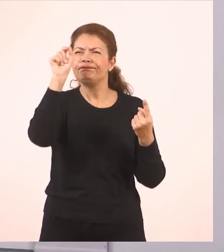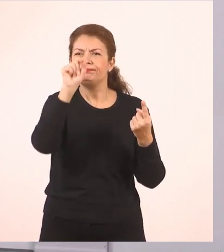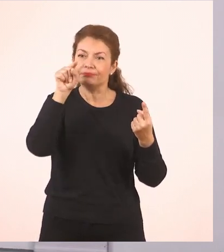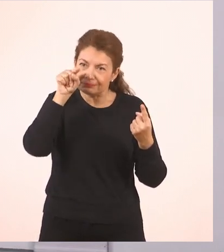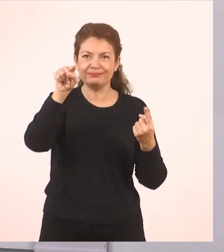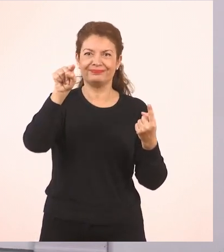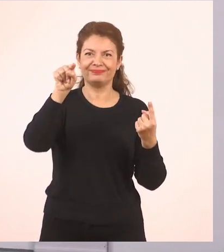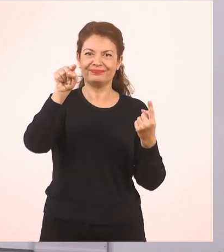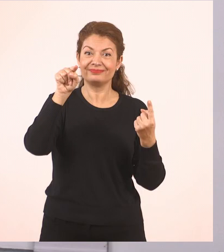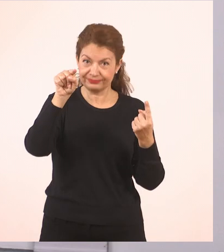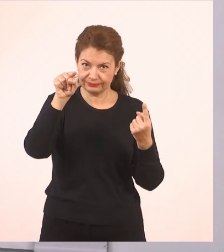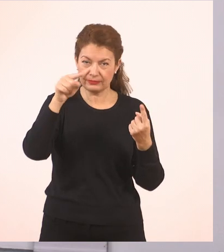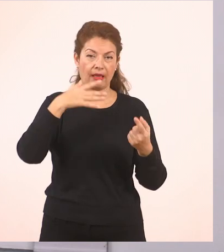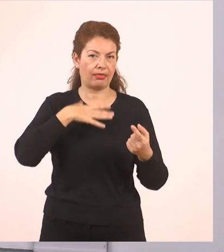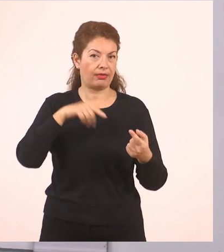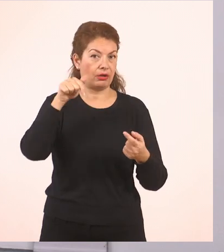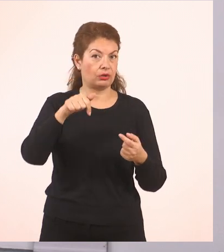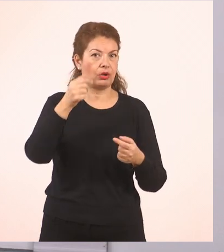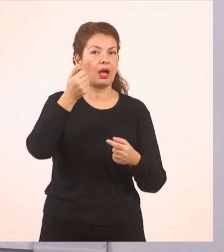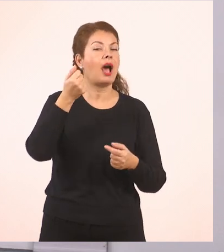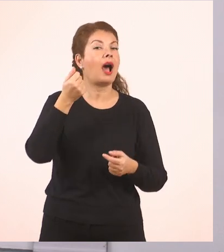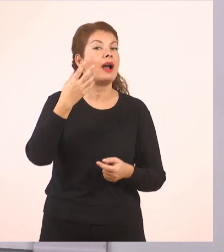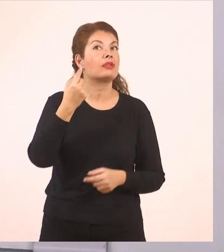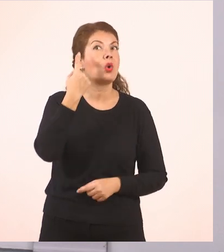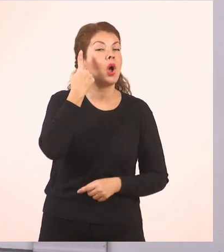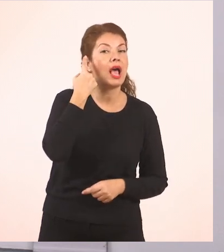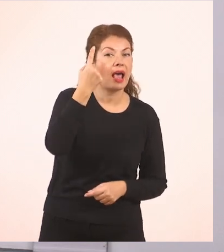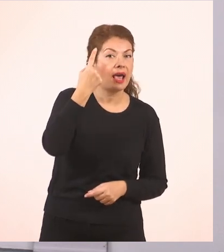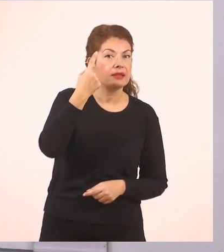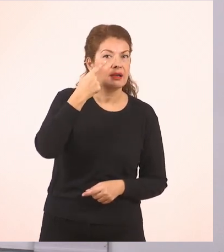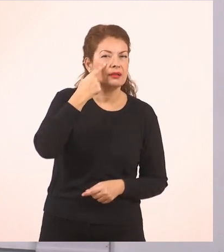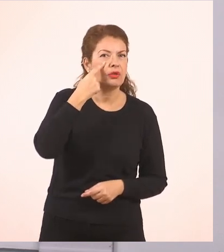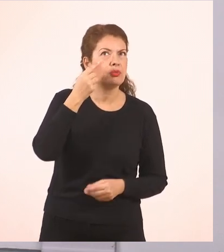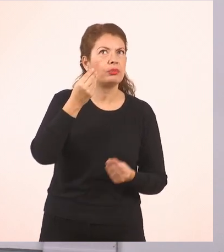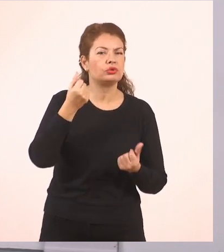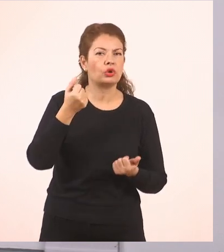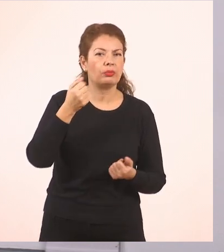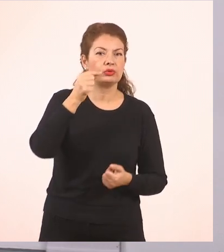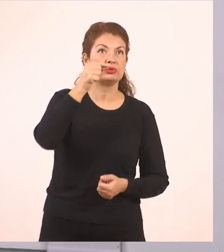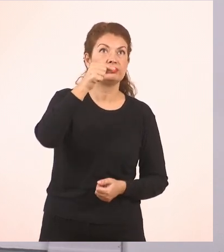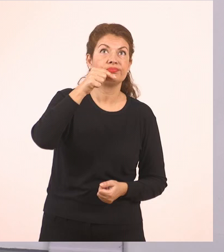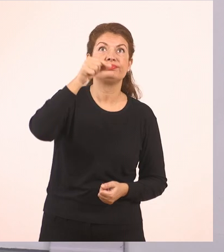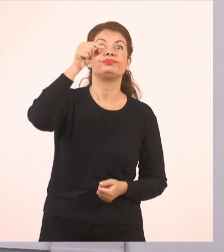Και πάμε να γράψουμε το σύμβολο του αριθμού 1, που είναι κάπως έτσι.